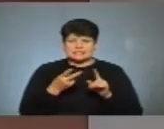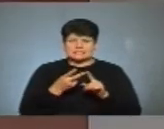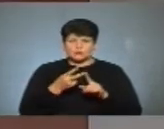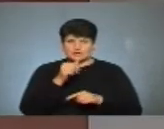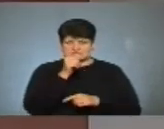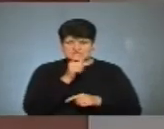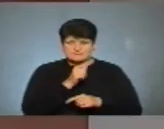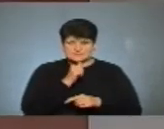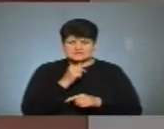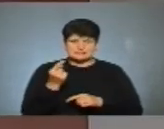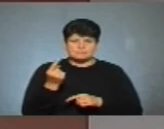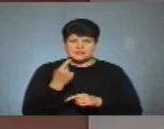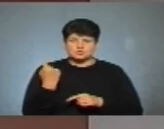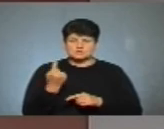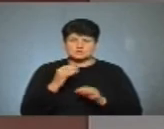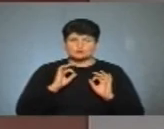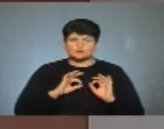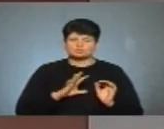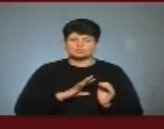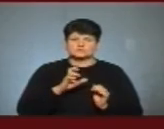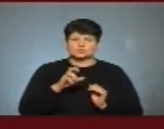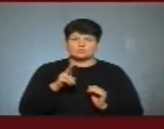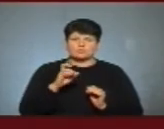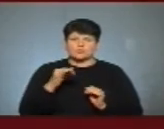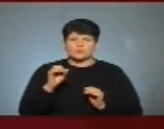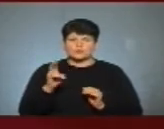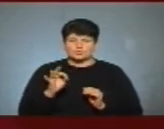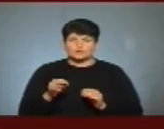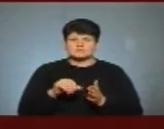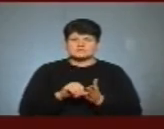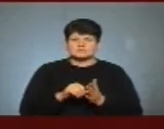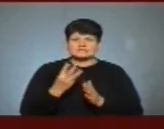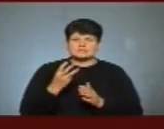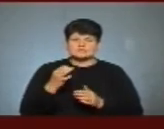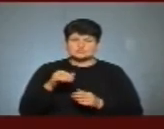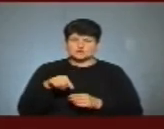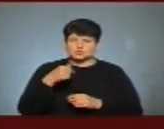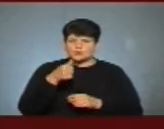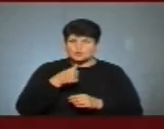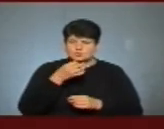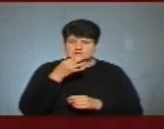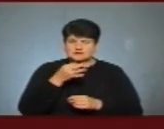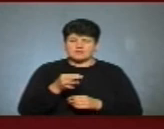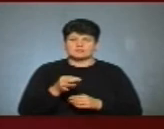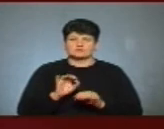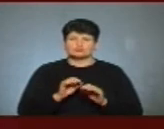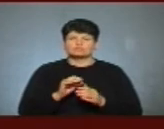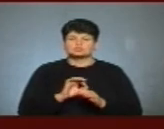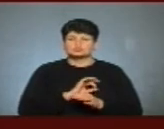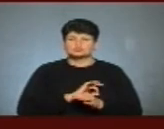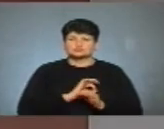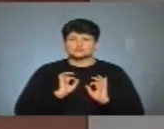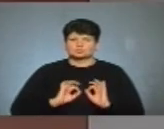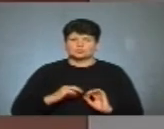за місяць. Першим обласним прокурором був Петро Бойко. Представили його 3 січня цього року. Розповіла речниця прокуратури області Леся